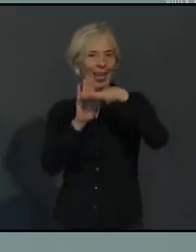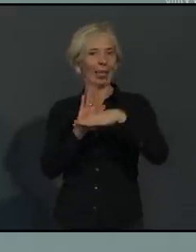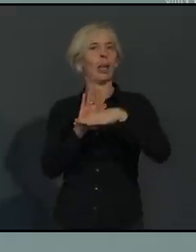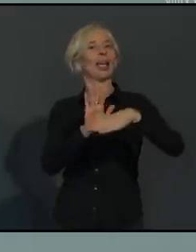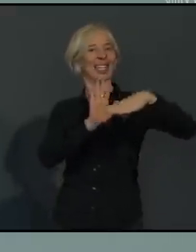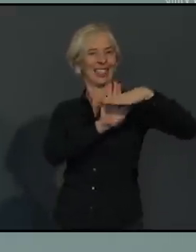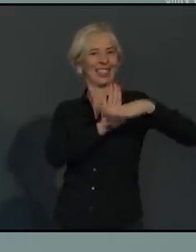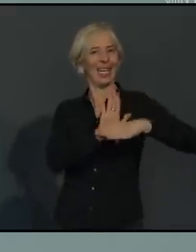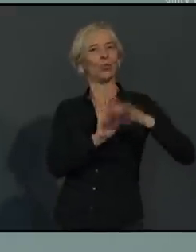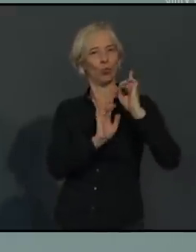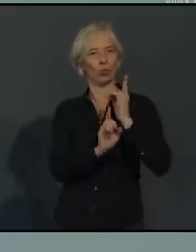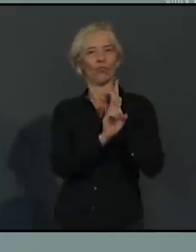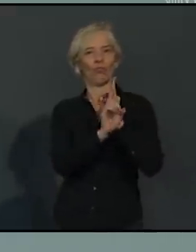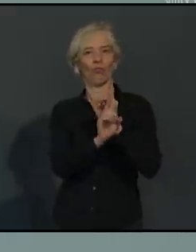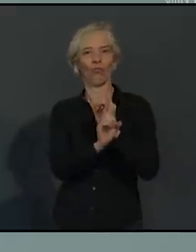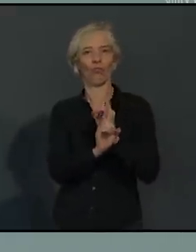angestrebten Zweck zu erfolgen.